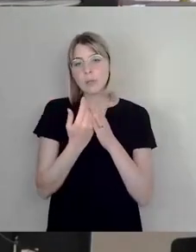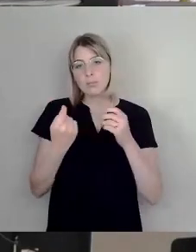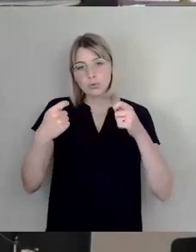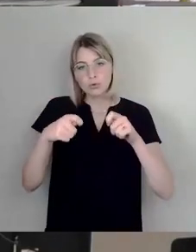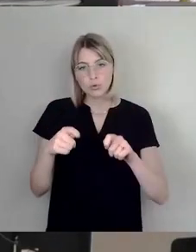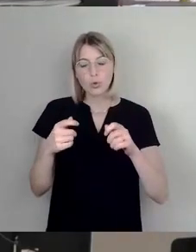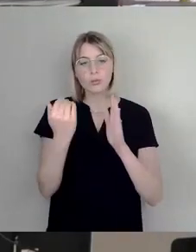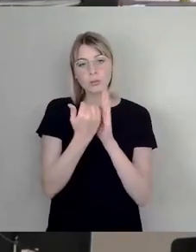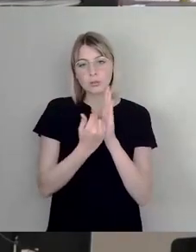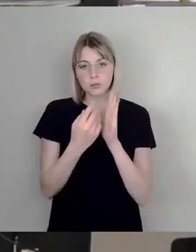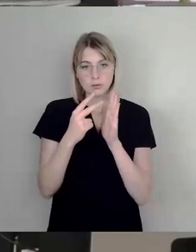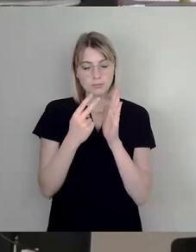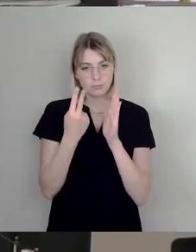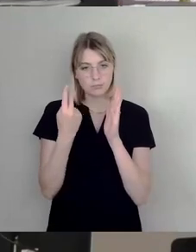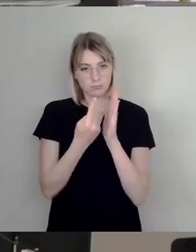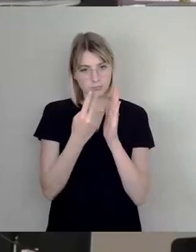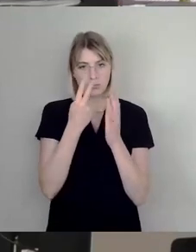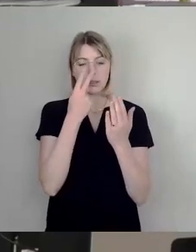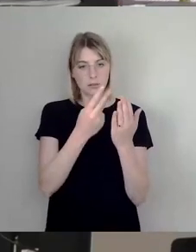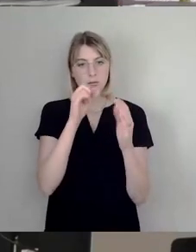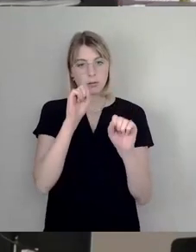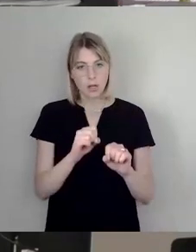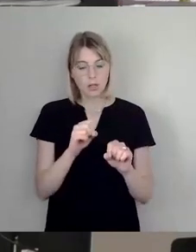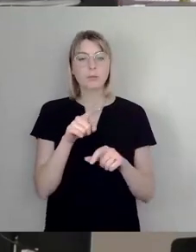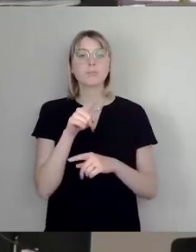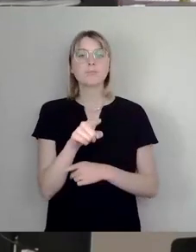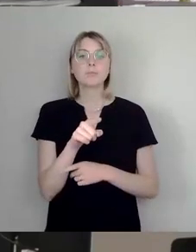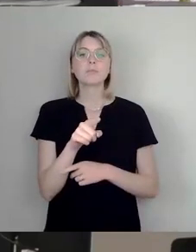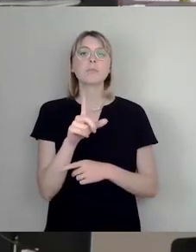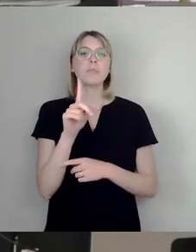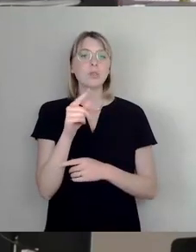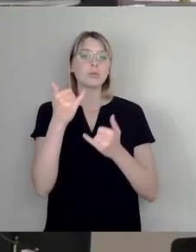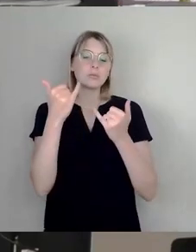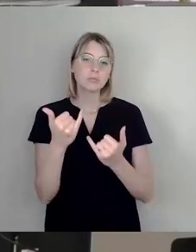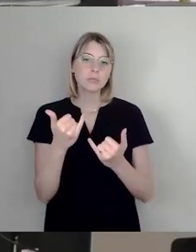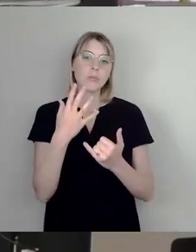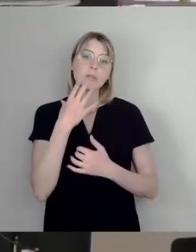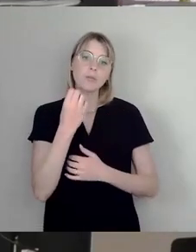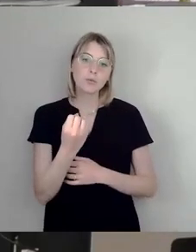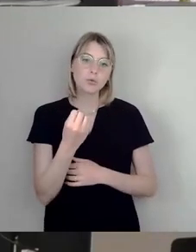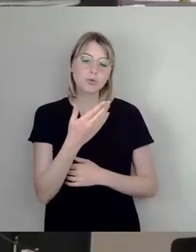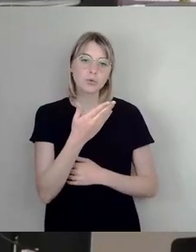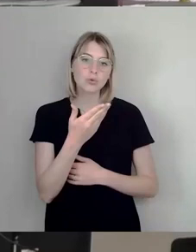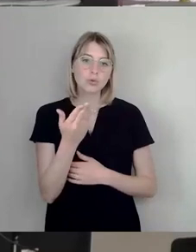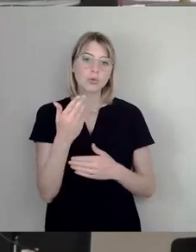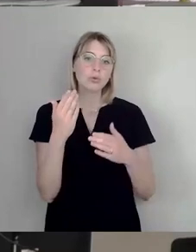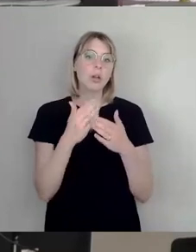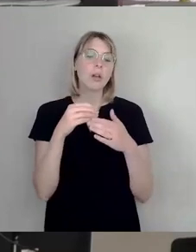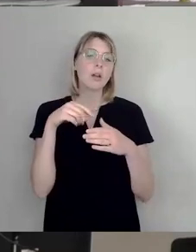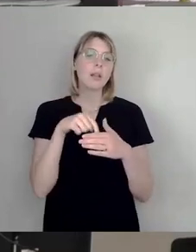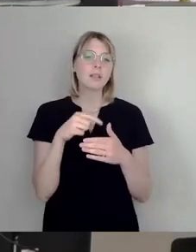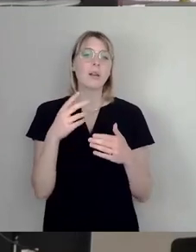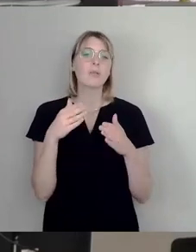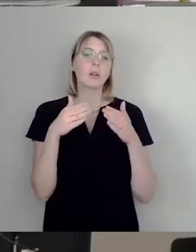die sie auch empfinden dann im Mandat. Und wir bitten an dieser Stelle auch dann diesen interfraktionellen Antrag, so wie er dann auch